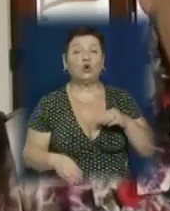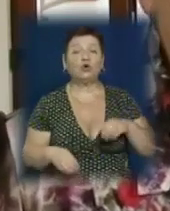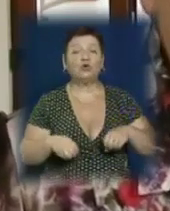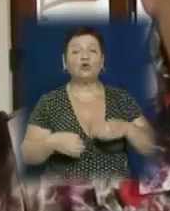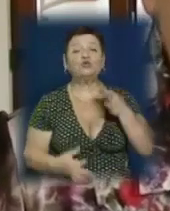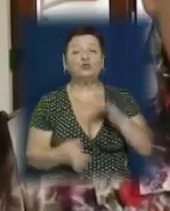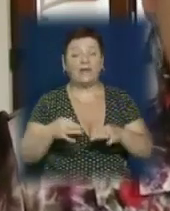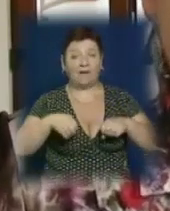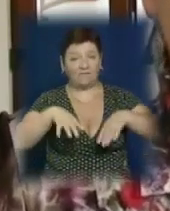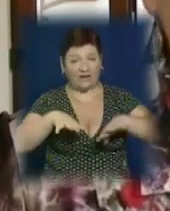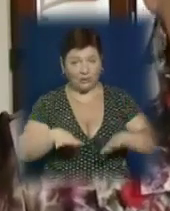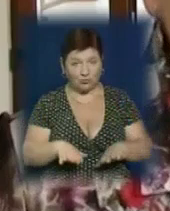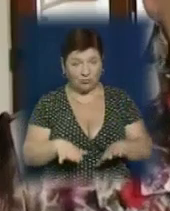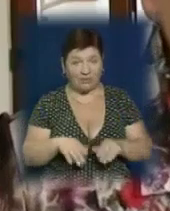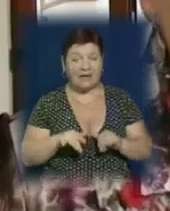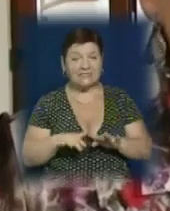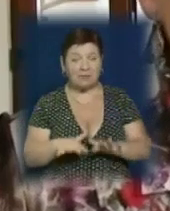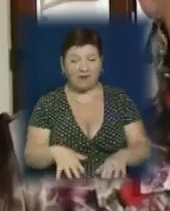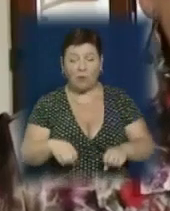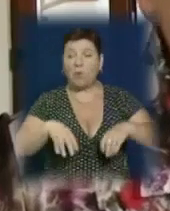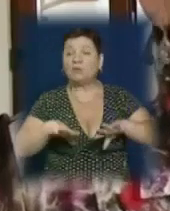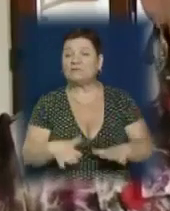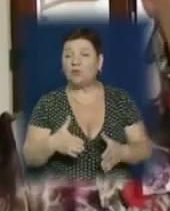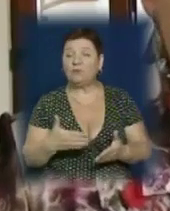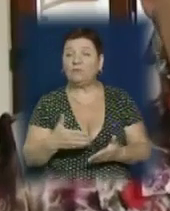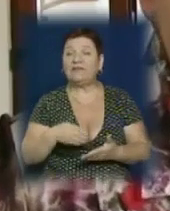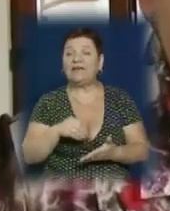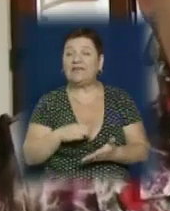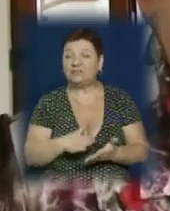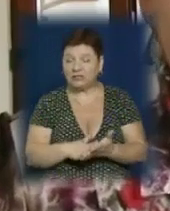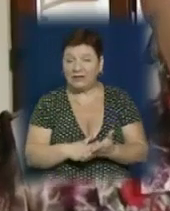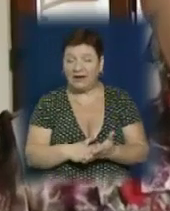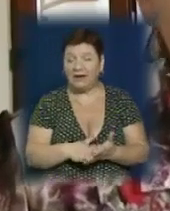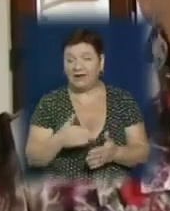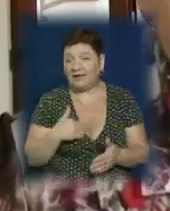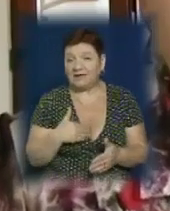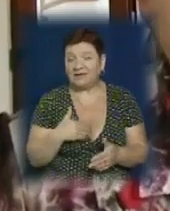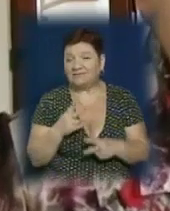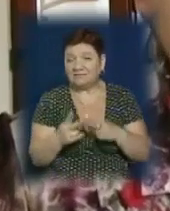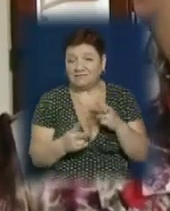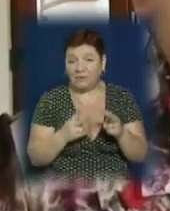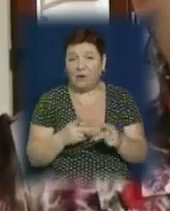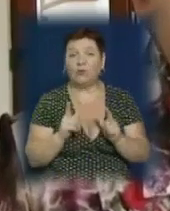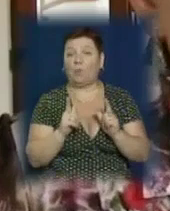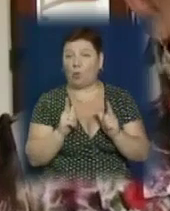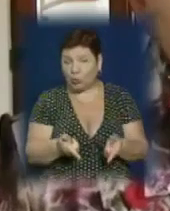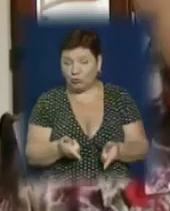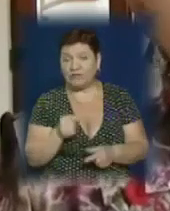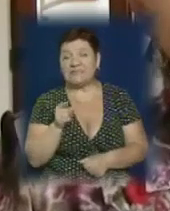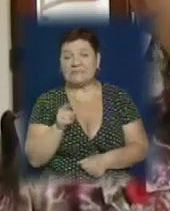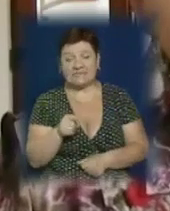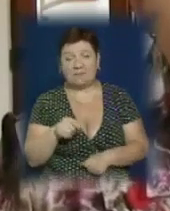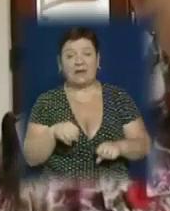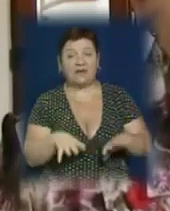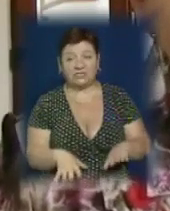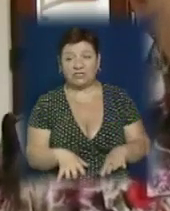справи, постановлюють рішення, сторона їх не оскаржує, то вона погоджується з цим рішенням. На